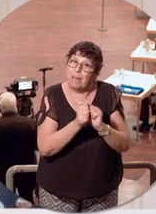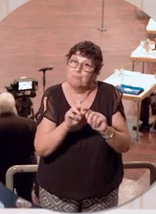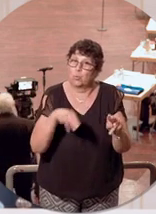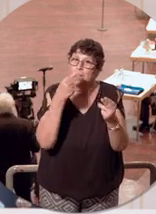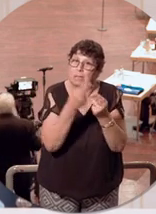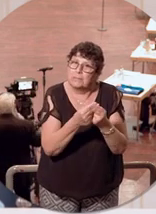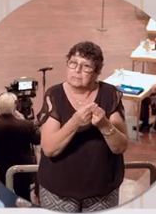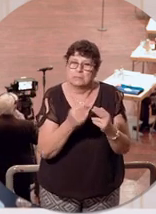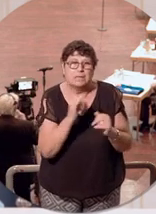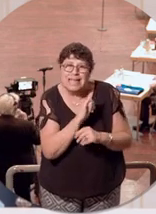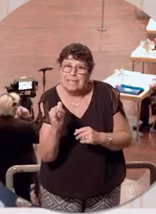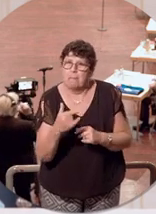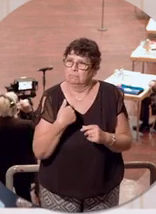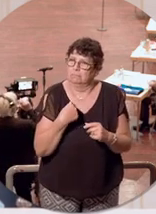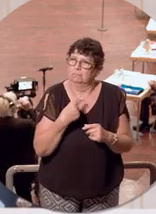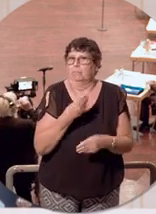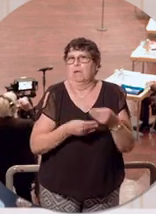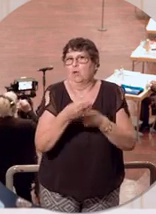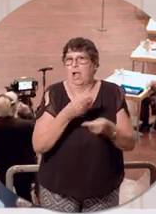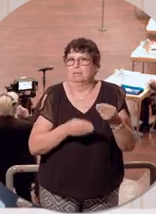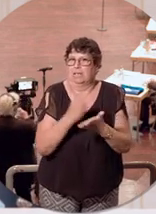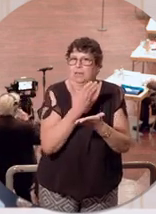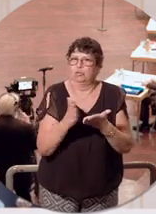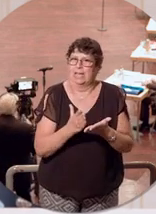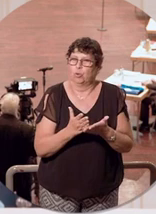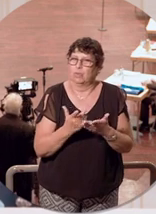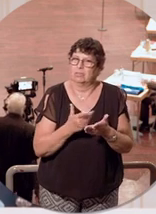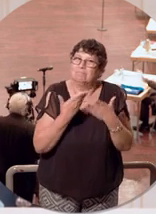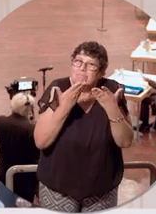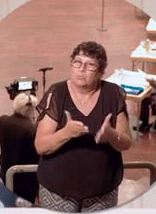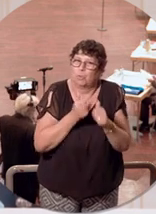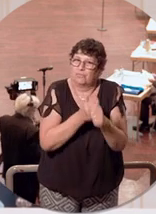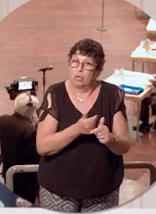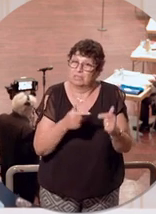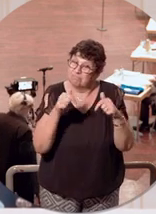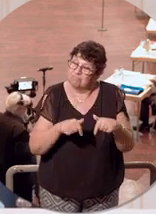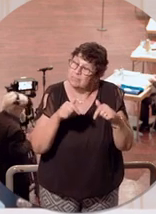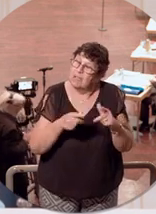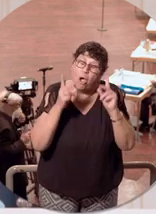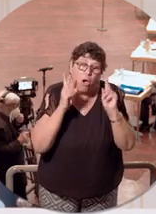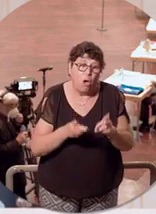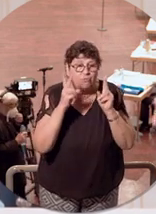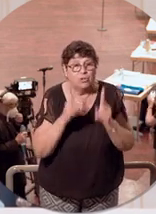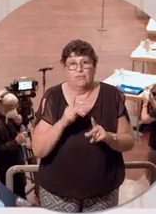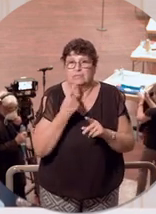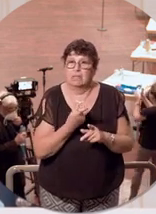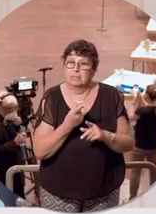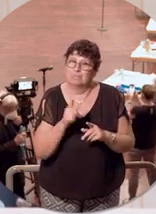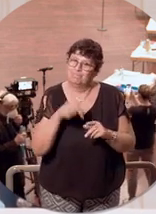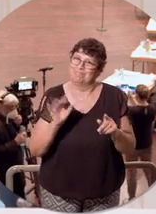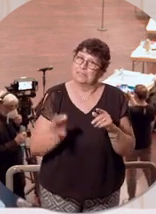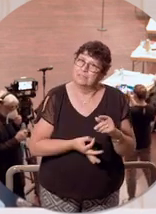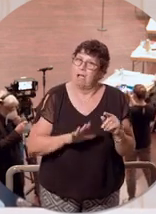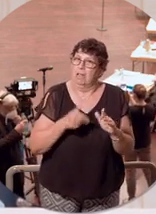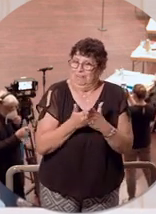im Fokus unseres Handelns. Und ich habe das in diesem Hause immer und immer wieder betont. Und vor dem Hintergrund war das Saarland